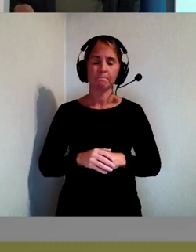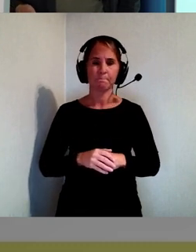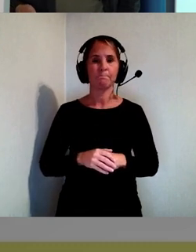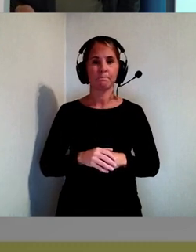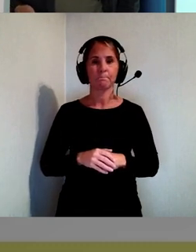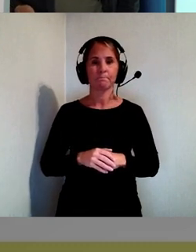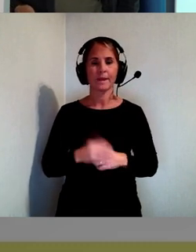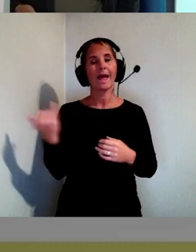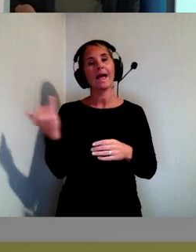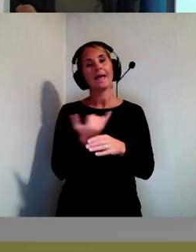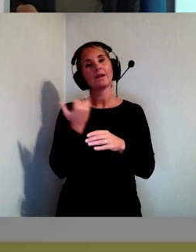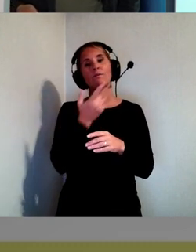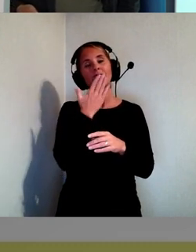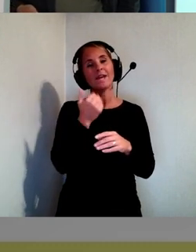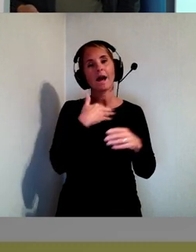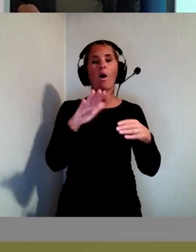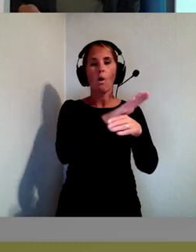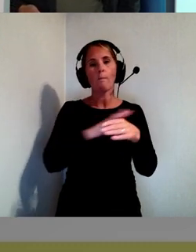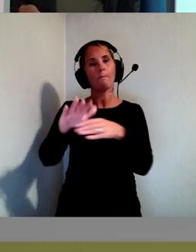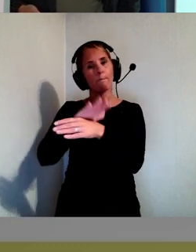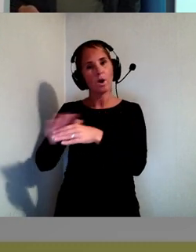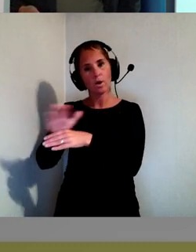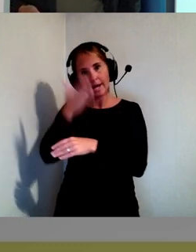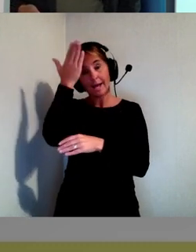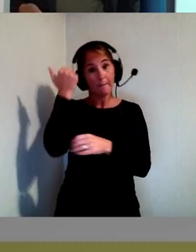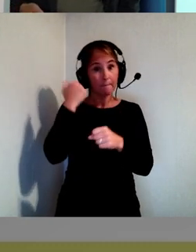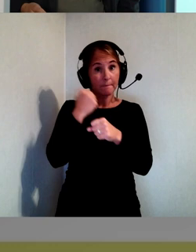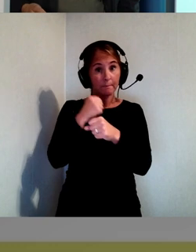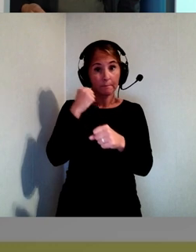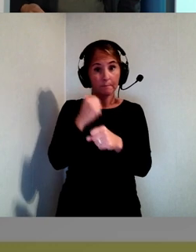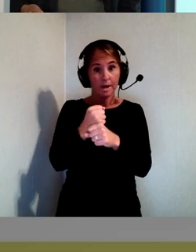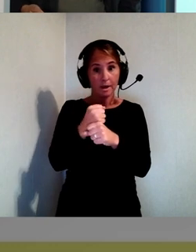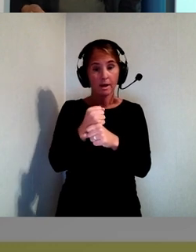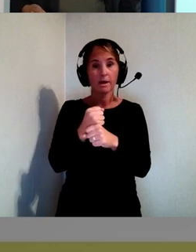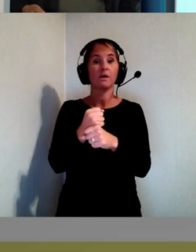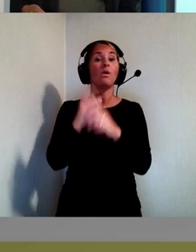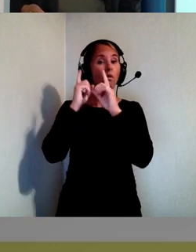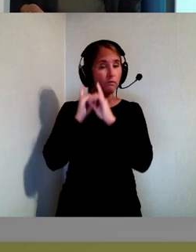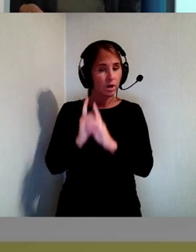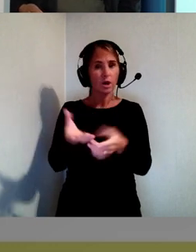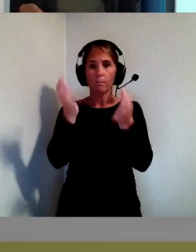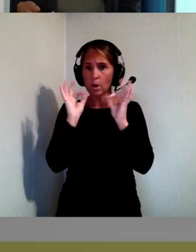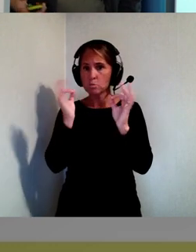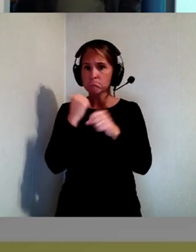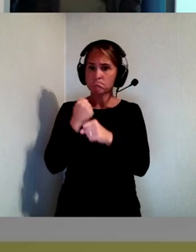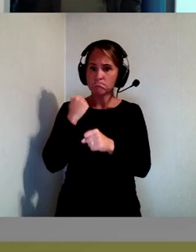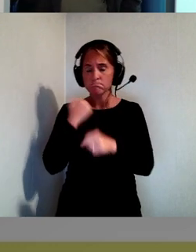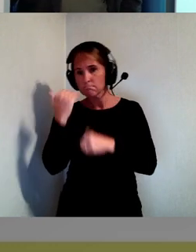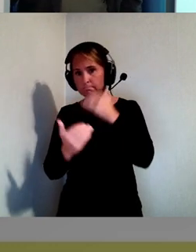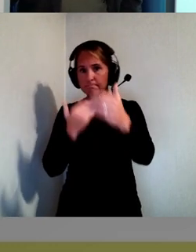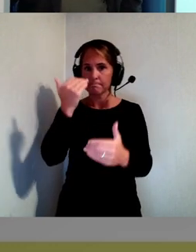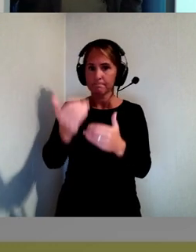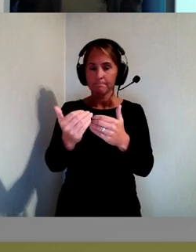inom vilka områden kan man då jobba och följa hur det här går? Det här är väldigt